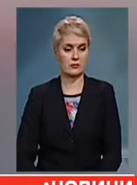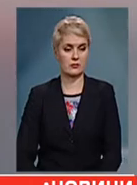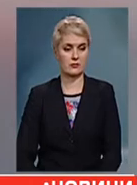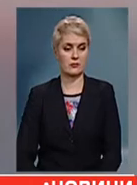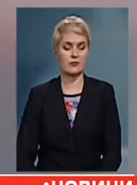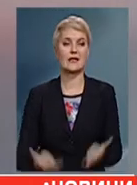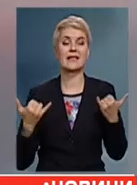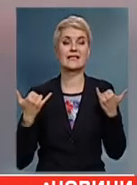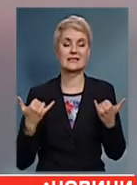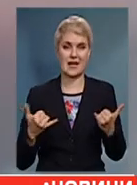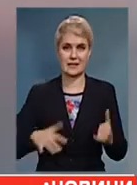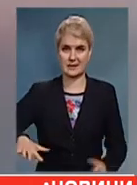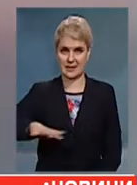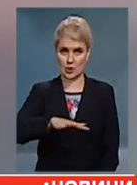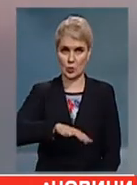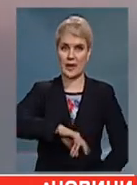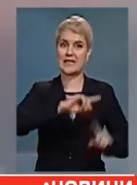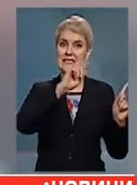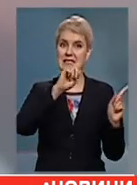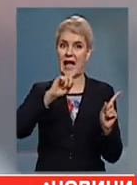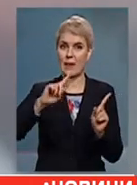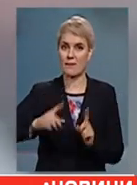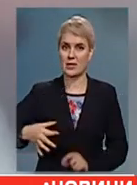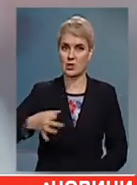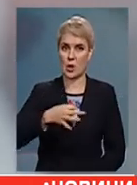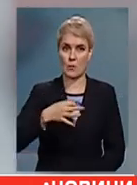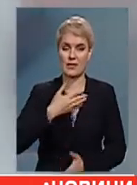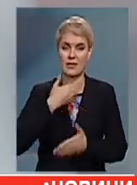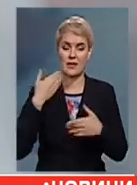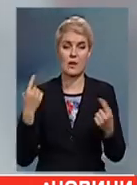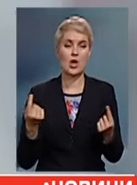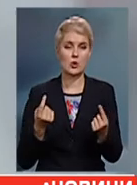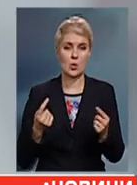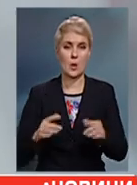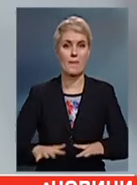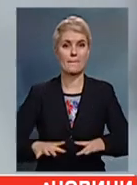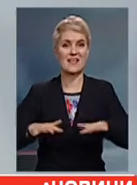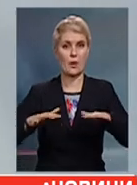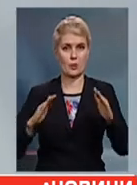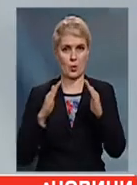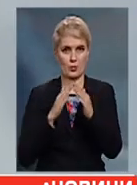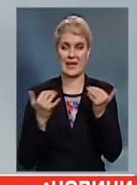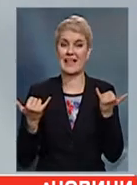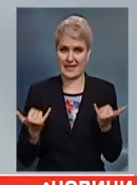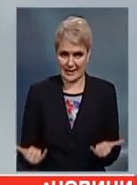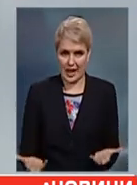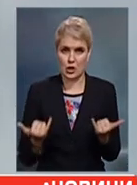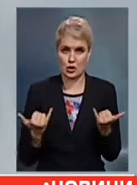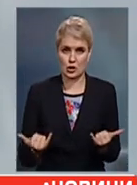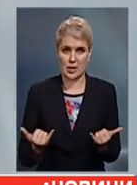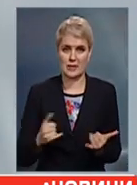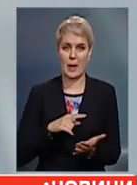Зараз на території Закарпатської області немає жодного підтопленого будинку. На даний час у